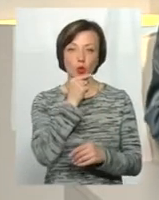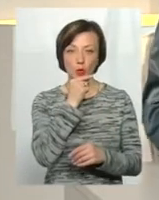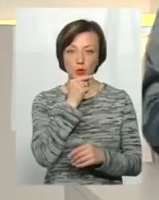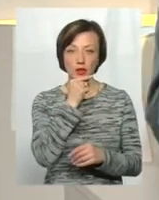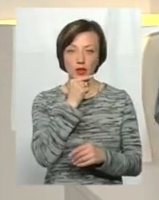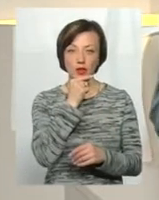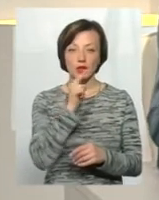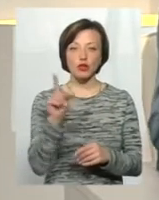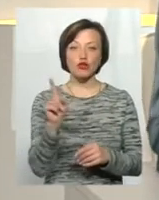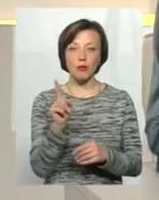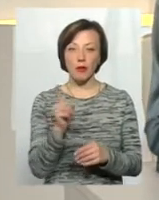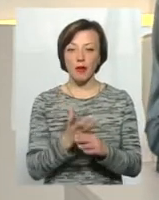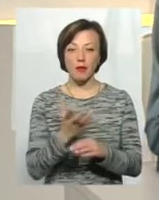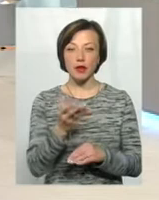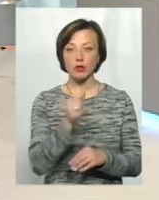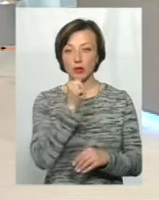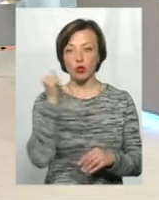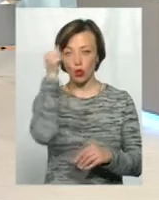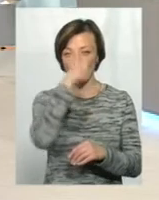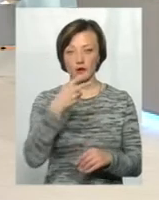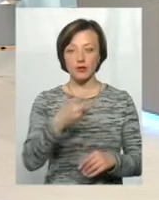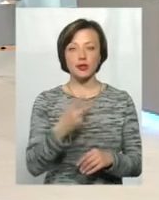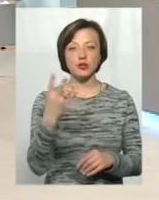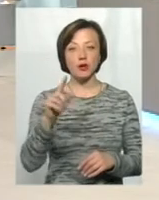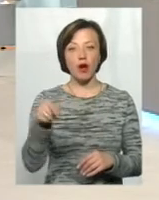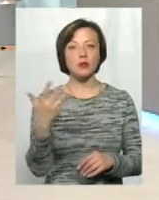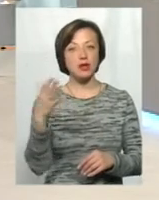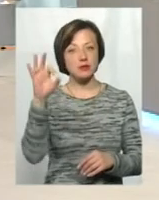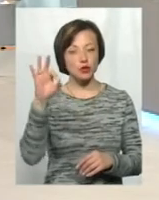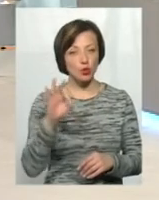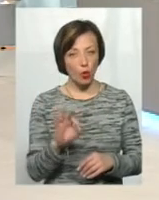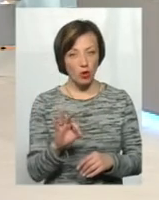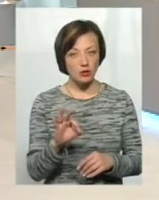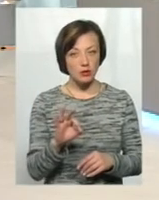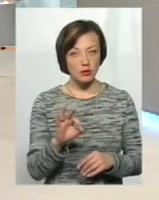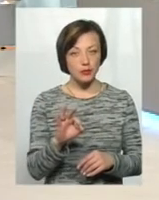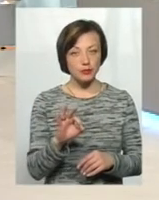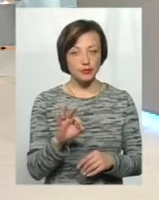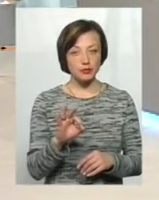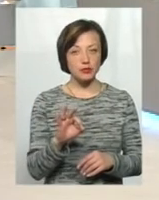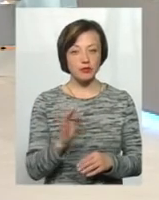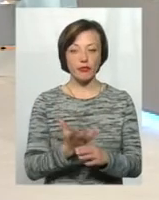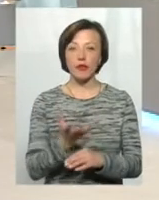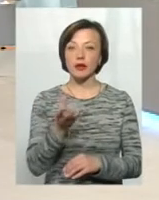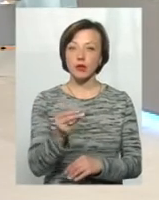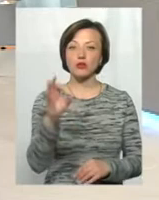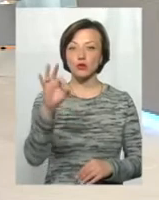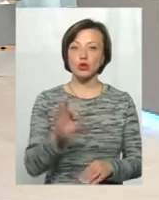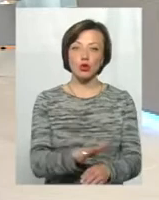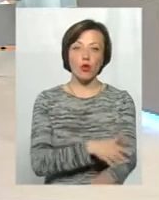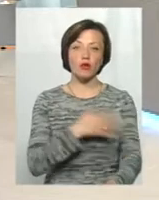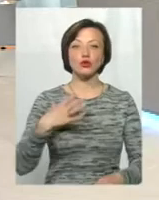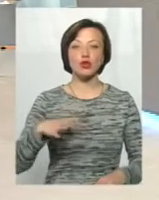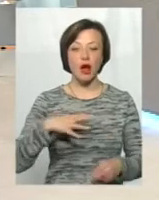за рахунок того, щоб навіть не платити минулого року, це було 24,5%, сплачували відсотки, і довго